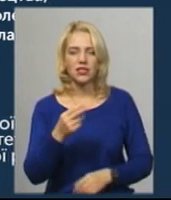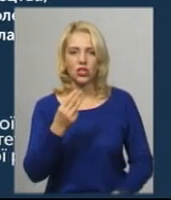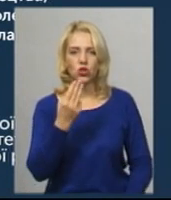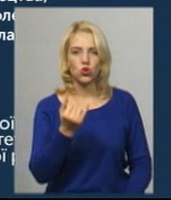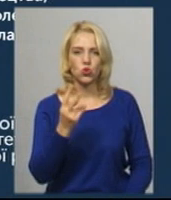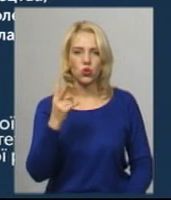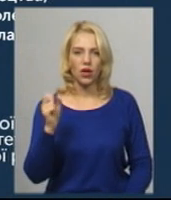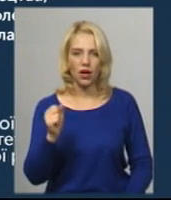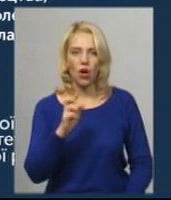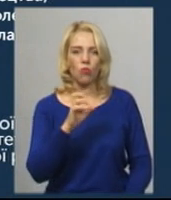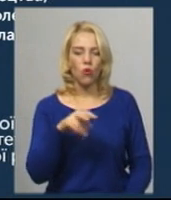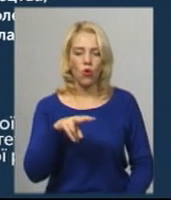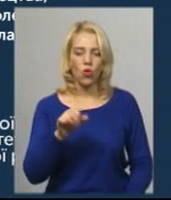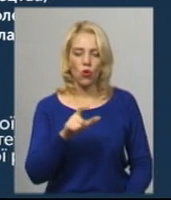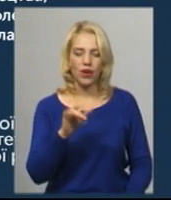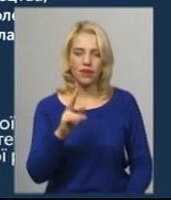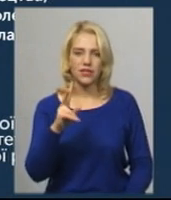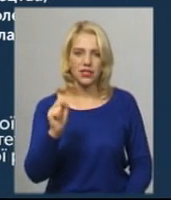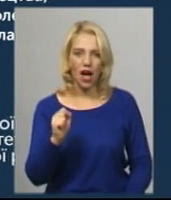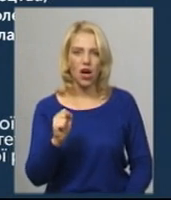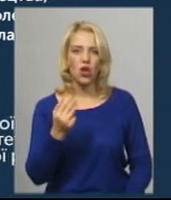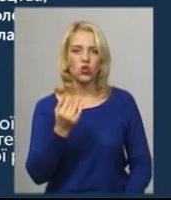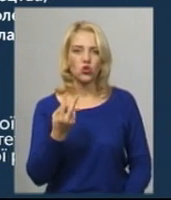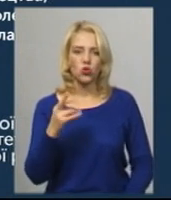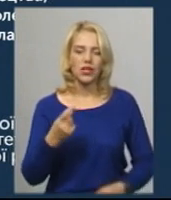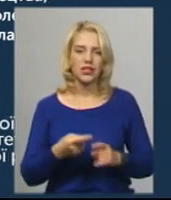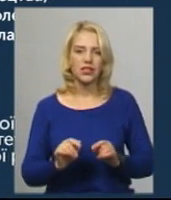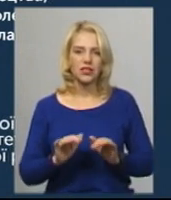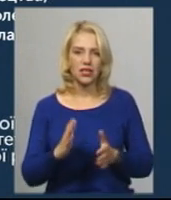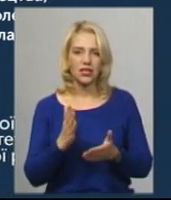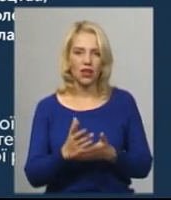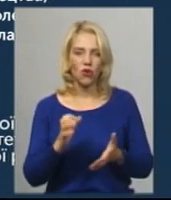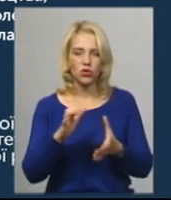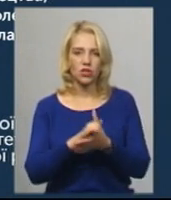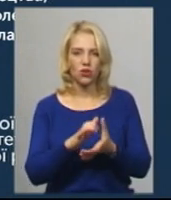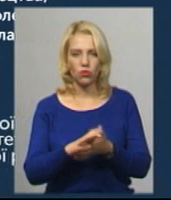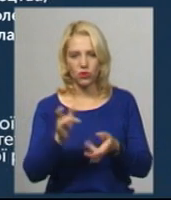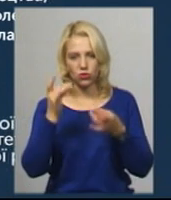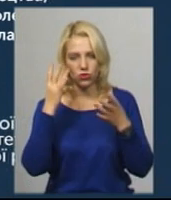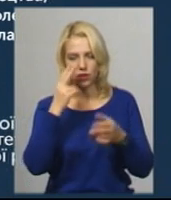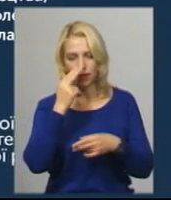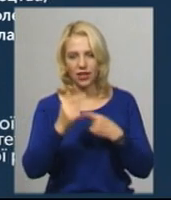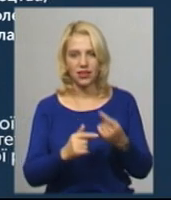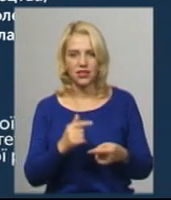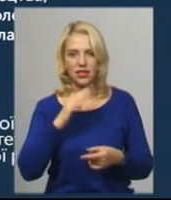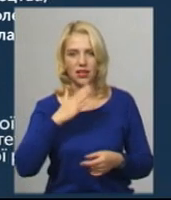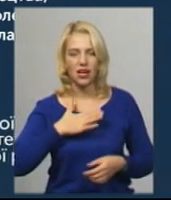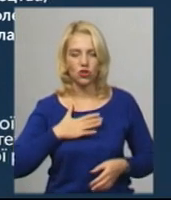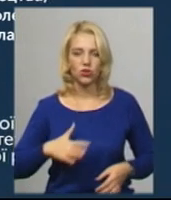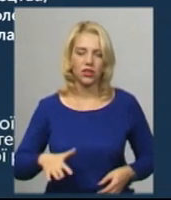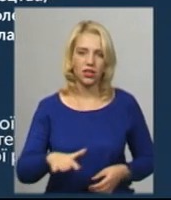«Болохівська щука». Такий задум є одним із елементів ознайомлення з культурними традиціями нашої